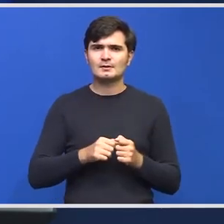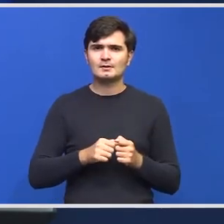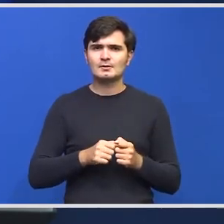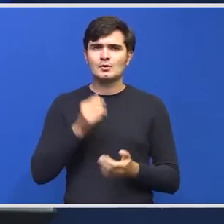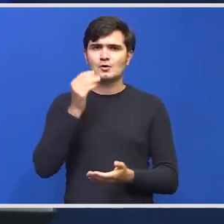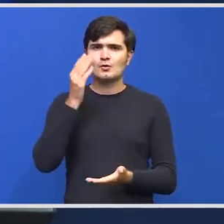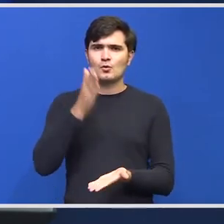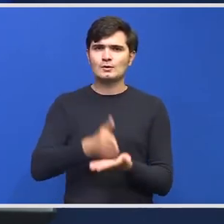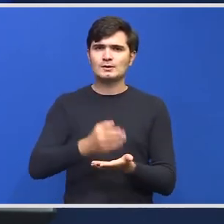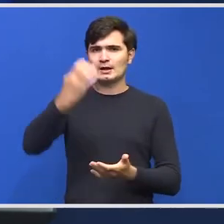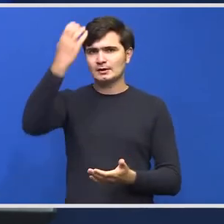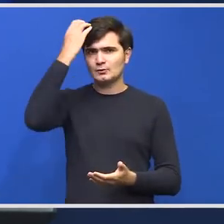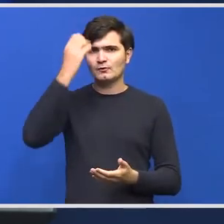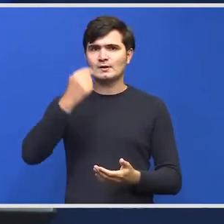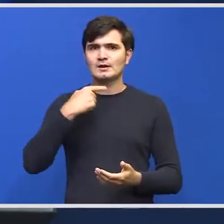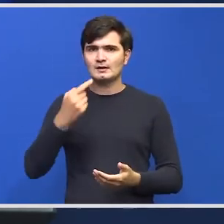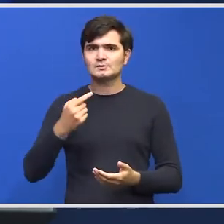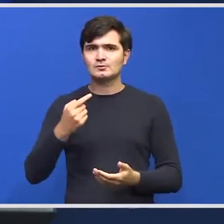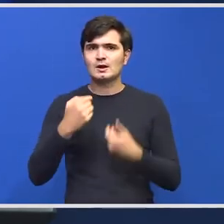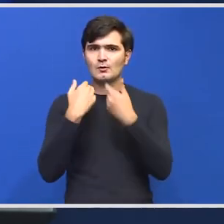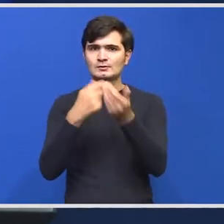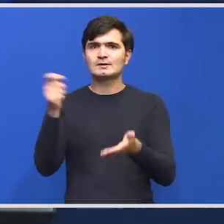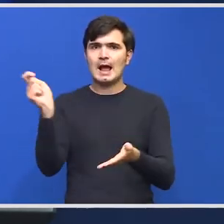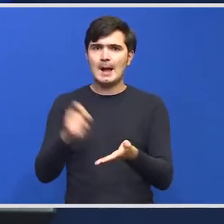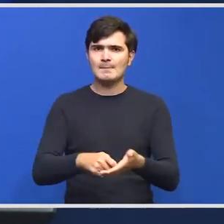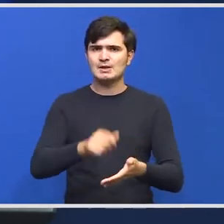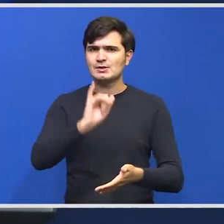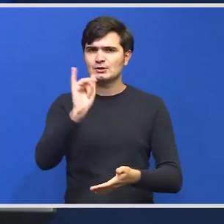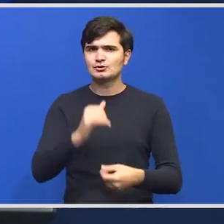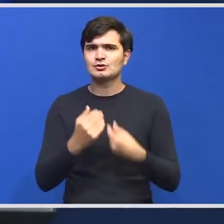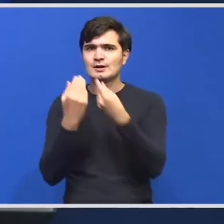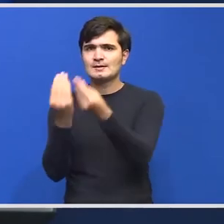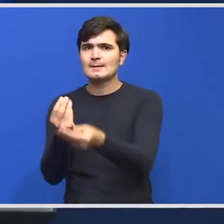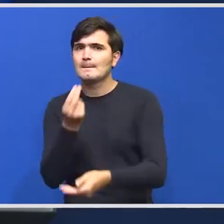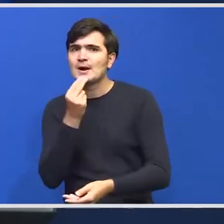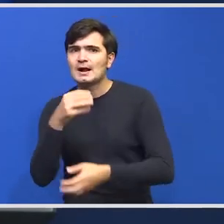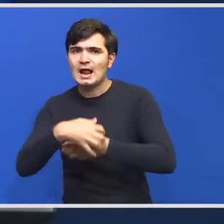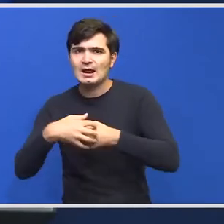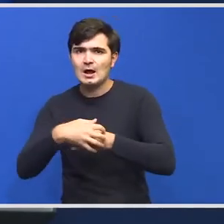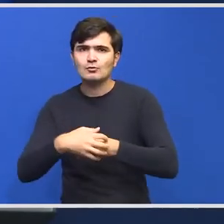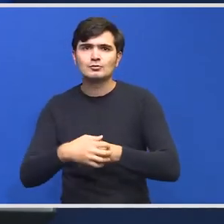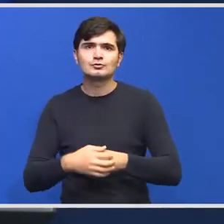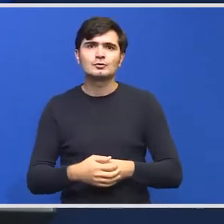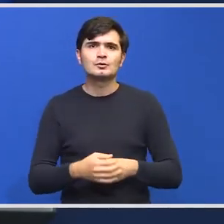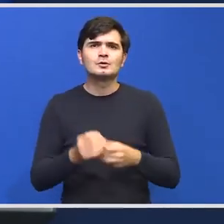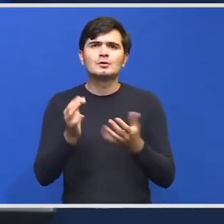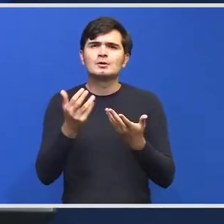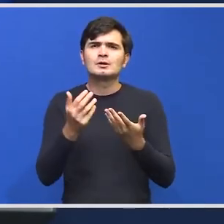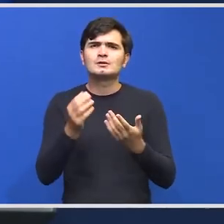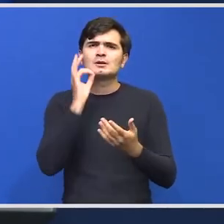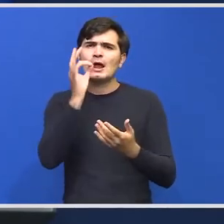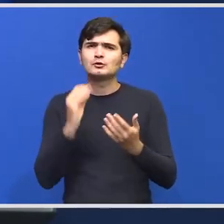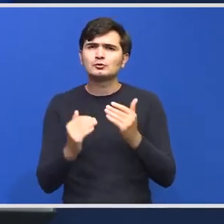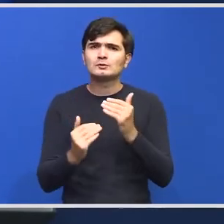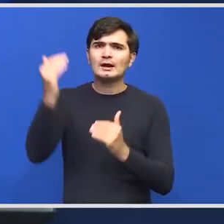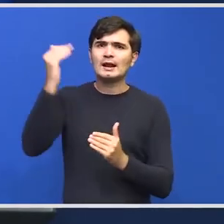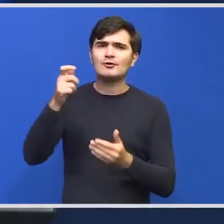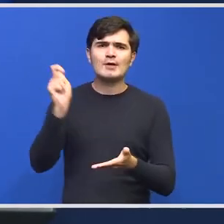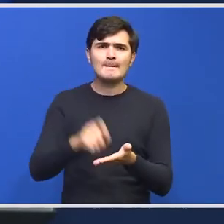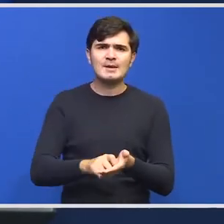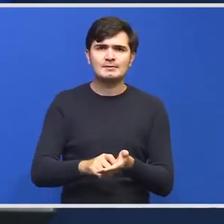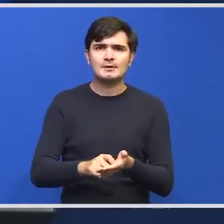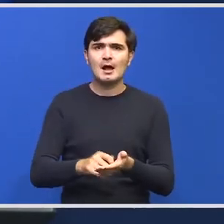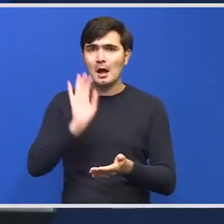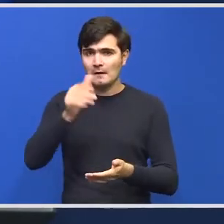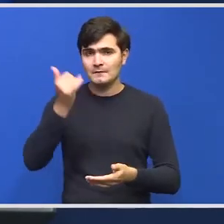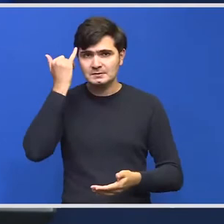HG care prevede amensi pentru cei care hrănesc urșii și care abandonează bunoiul cu cât exact vor crește aceste amensi și